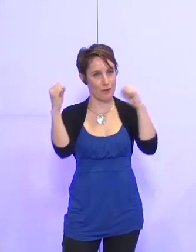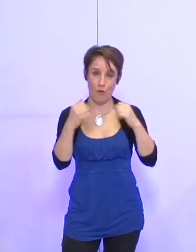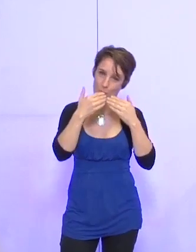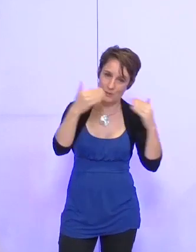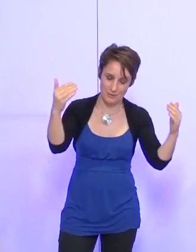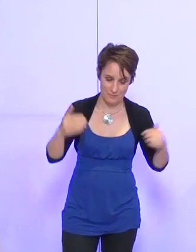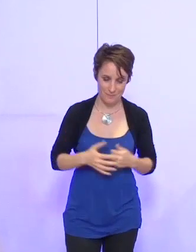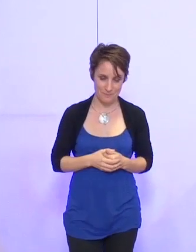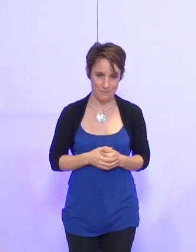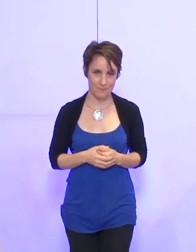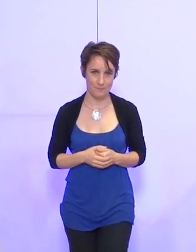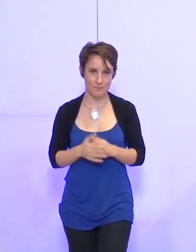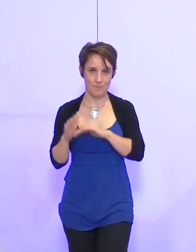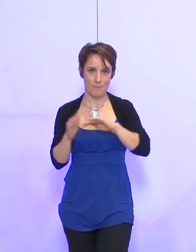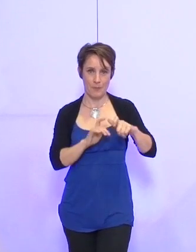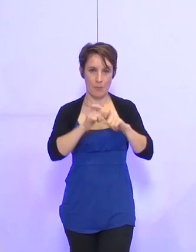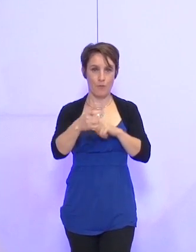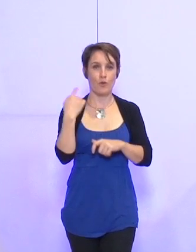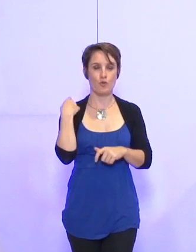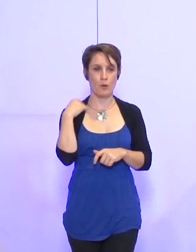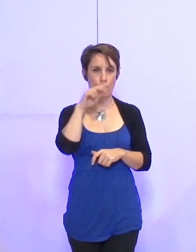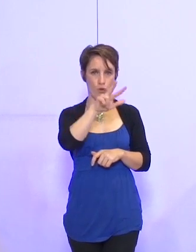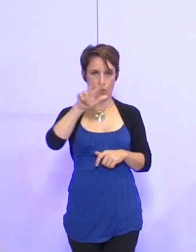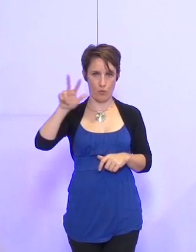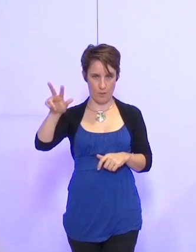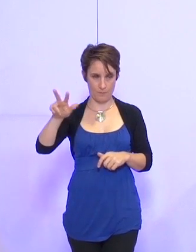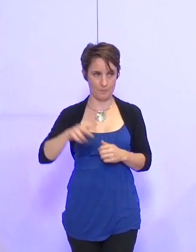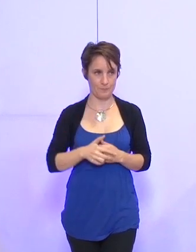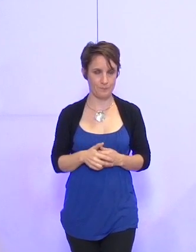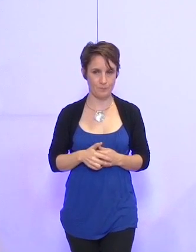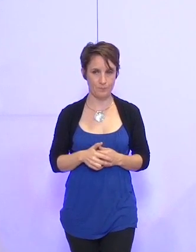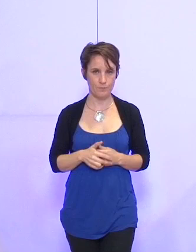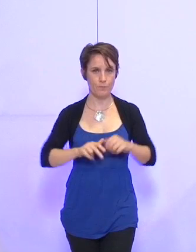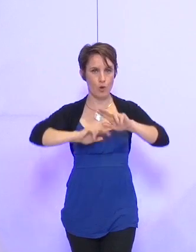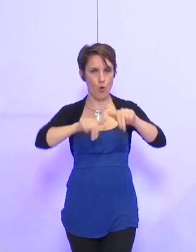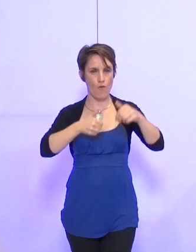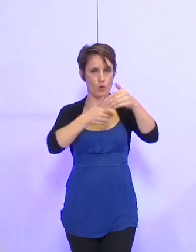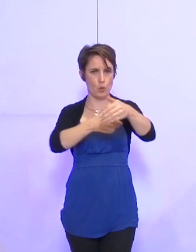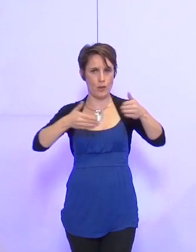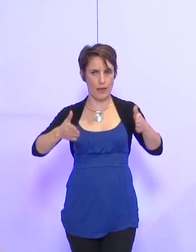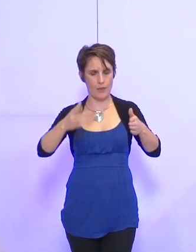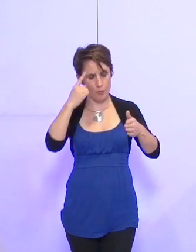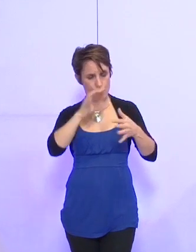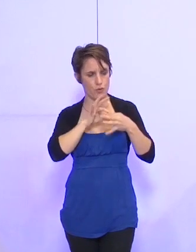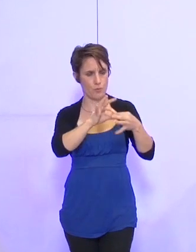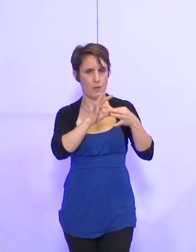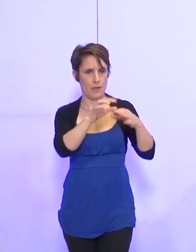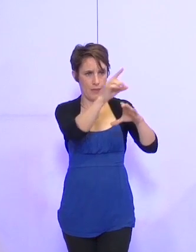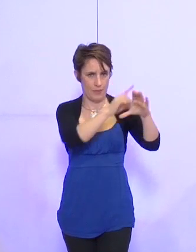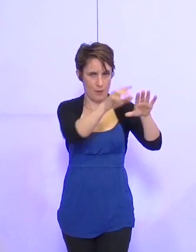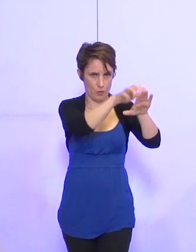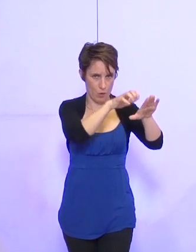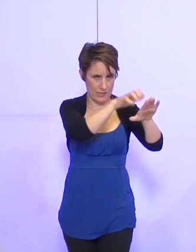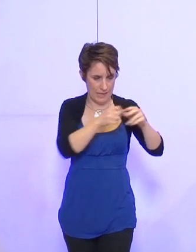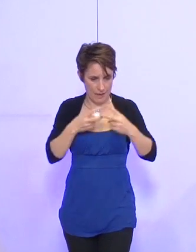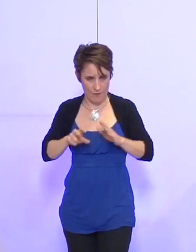remercie. Délibération numéro 33. La convention cadre régissant les relations entre le département de l'Isère et